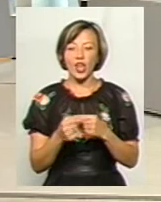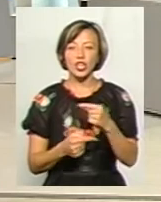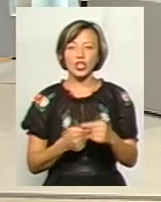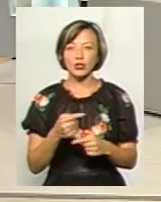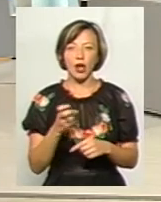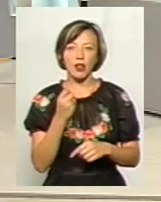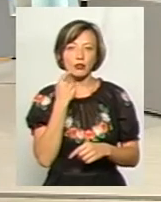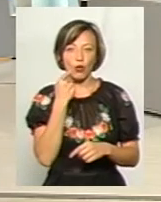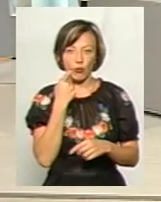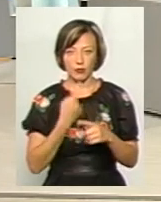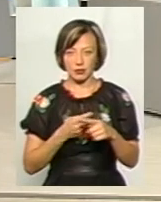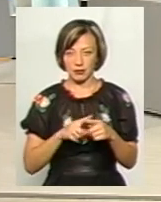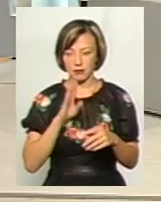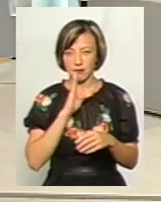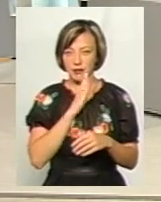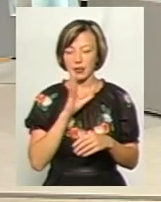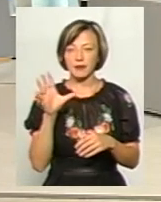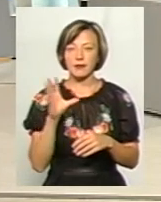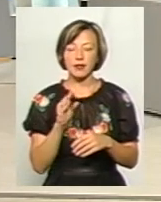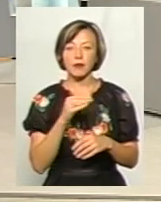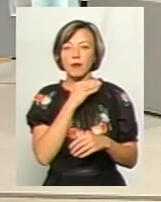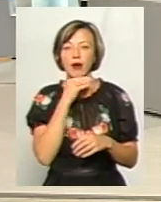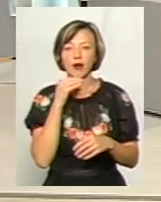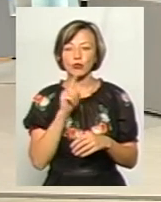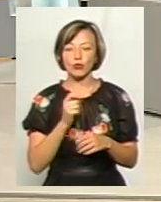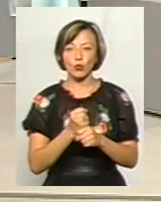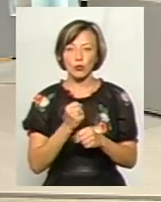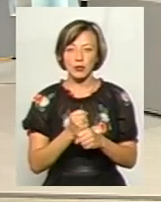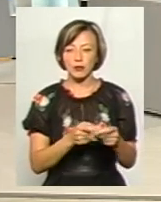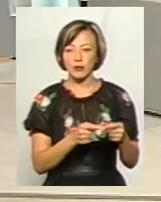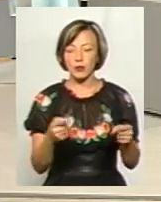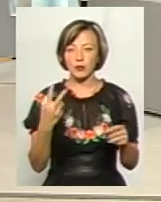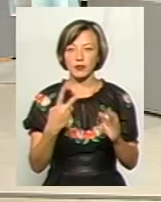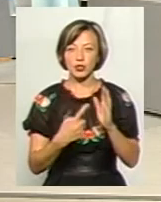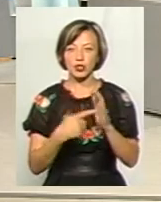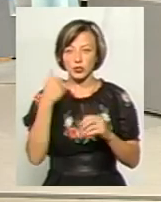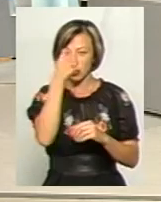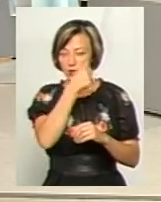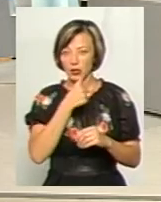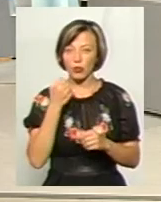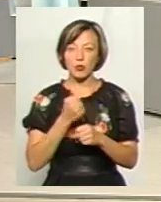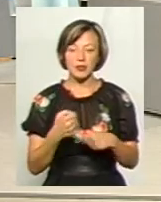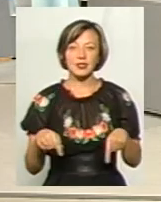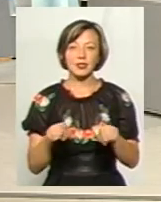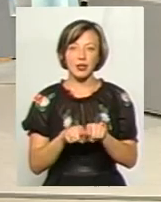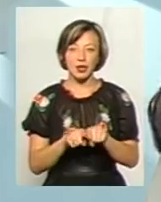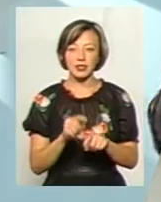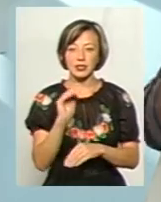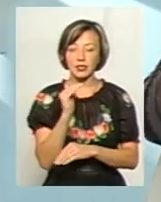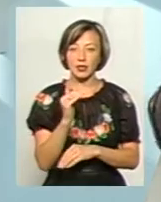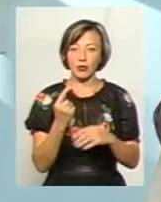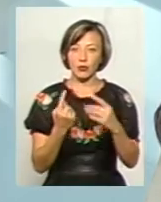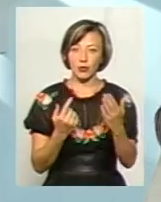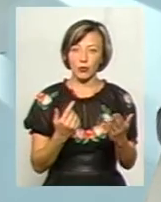але воно б соромилося цієї матері. І це все ж, дуже багато з того, що в нас робиться протягом 26 років, робиться саме так, що цієї дитини з одного